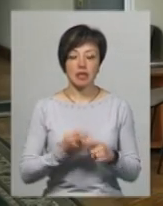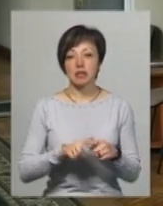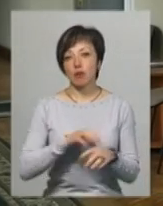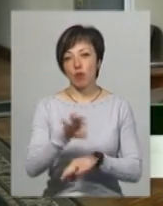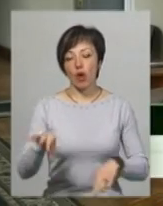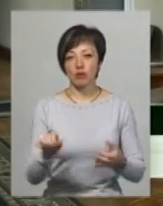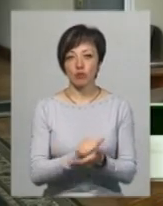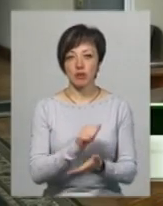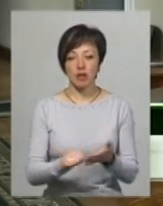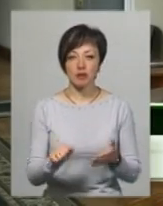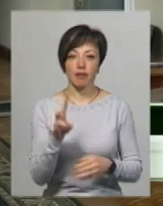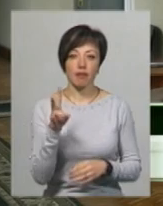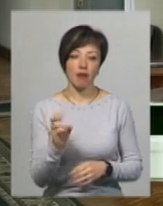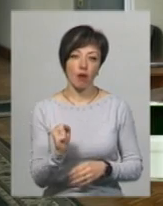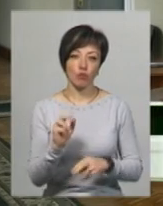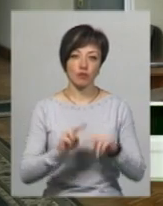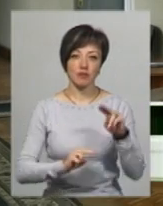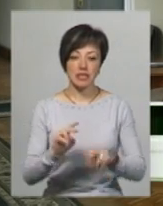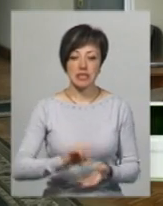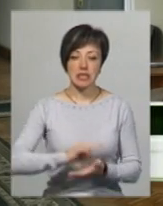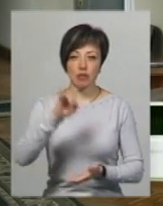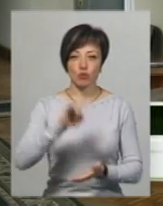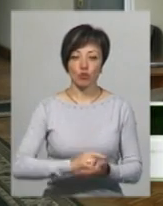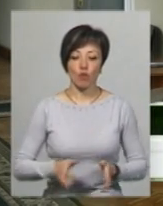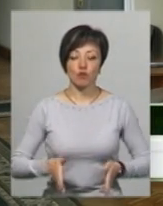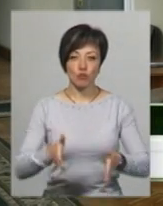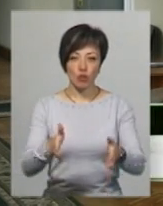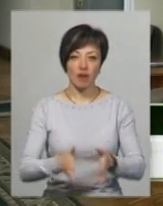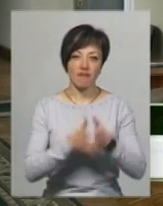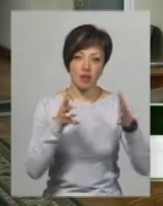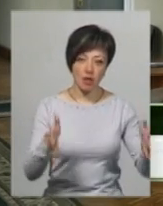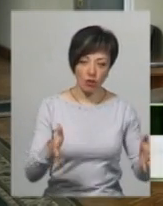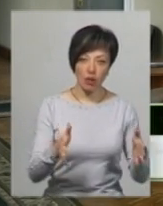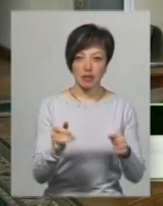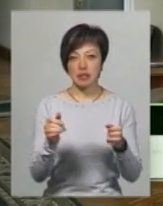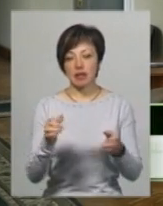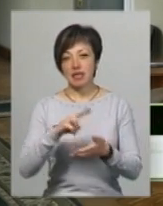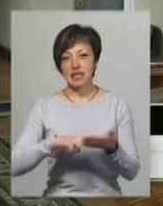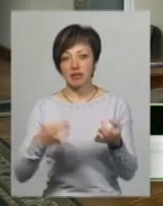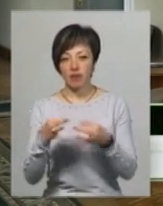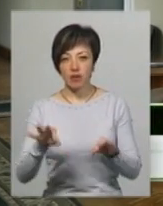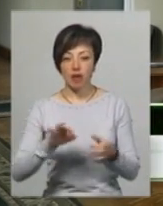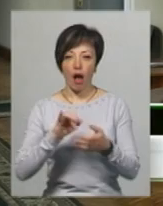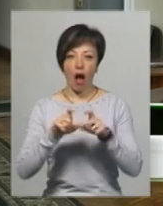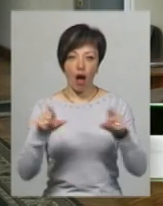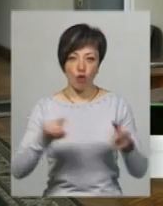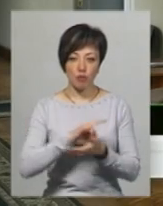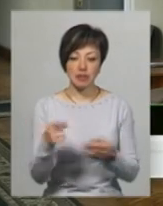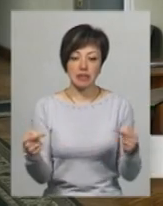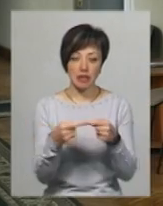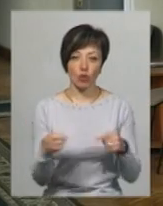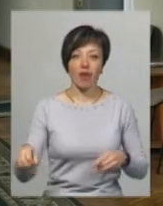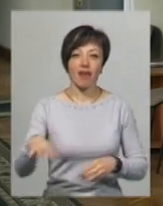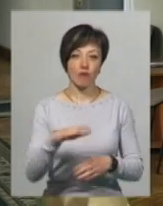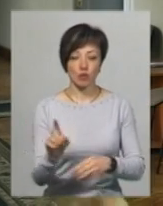-кошторисна документація на будівництво злітно-посадкової смуги для великої авіації, для сертифікації аеропорта згідно європейських